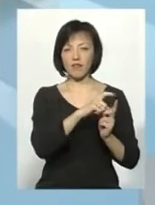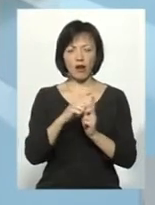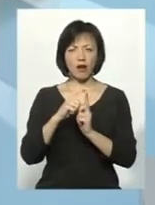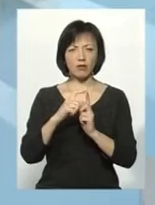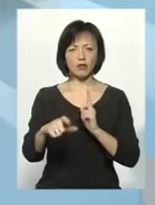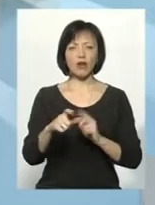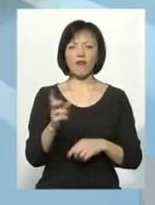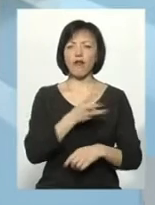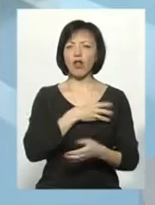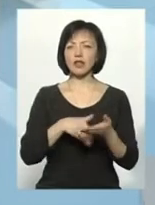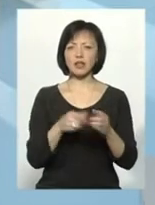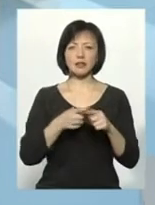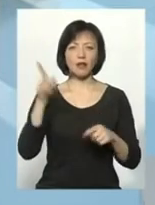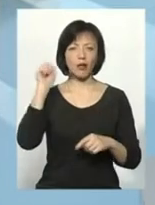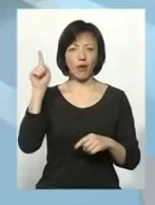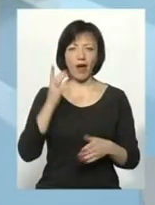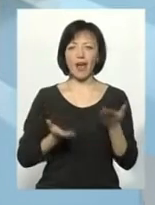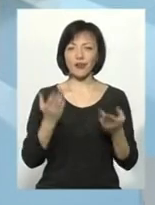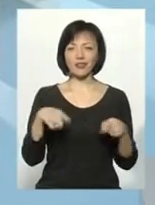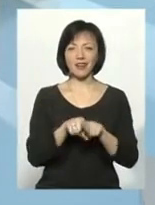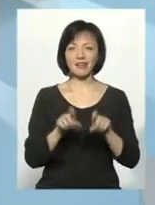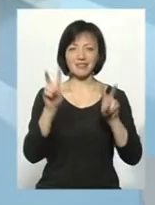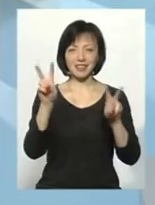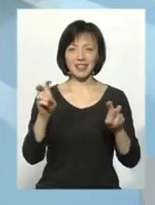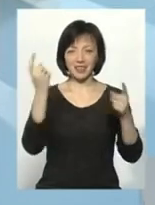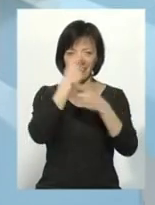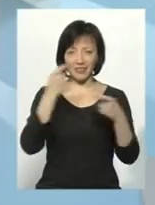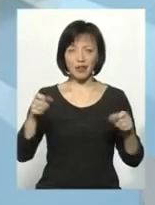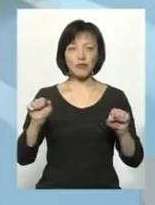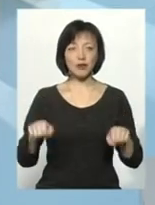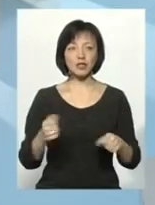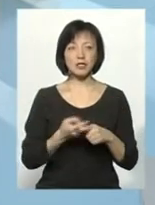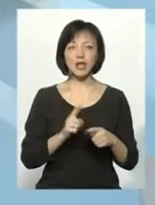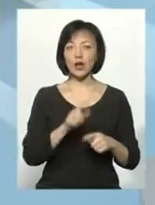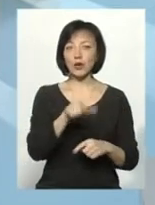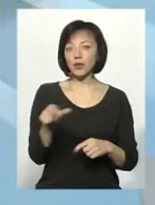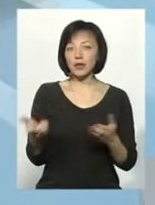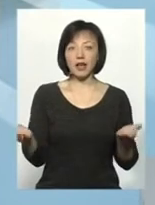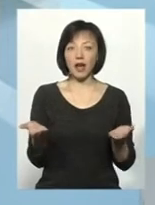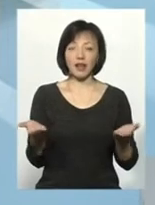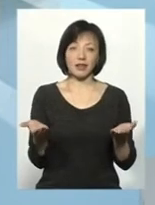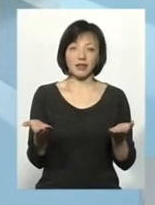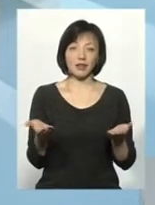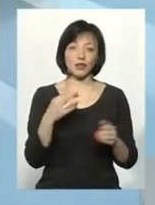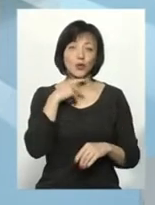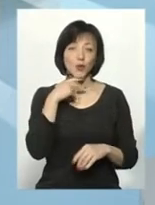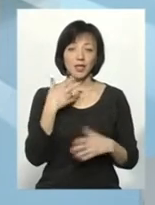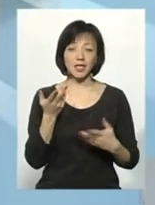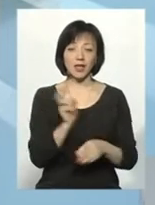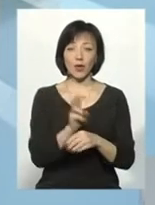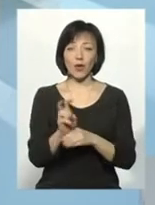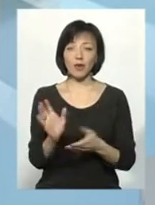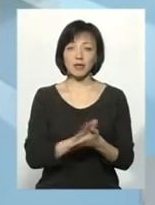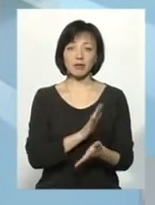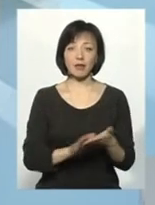що волонтери – це лохи. Якщо можна так сказати в ефірі, що це люди, які дурні, ходять